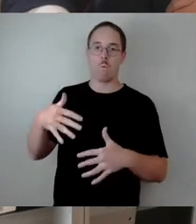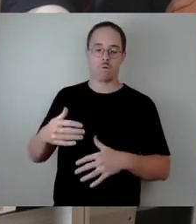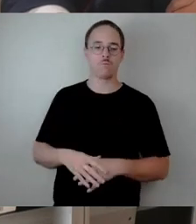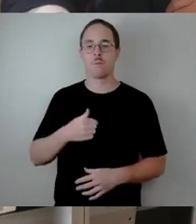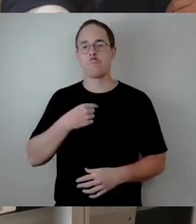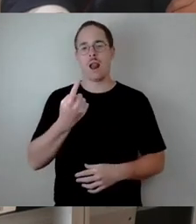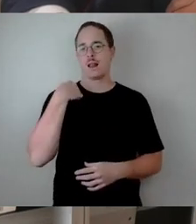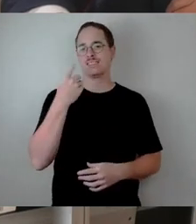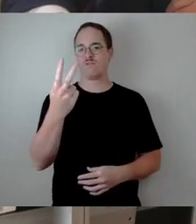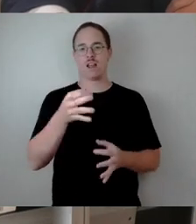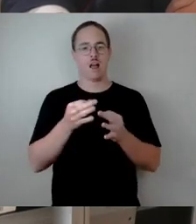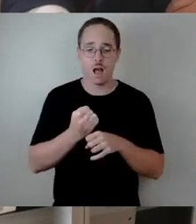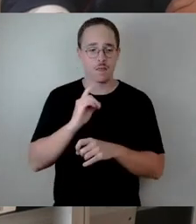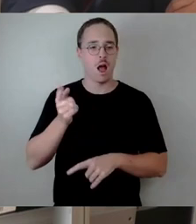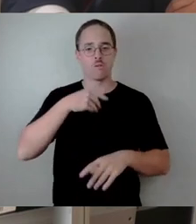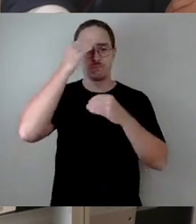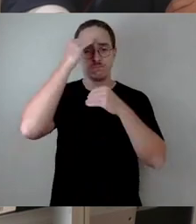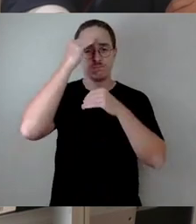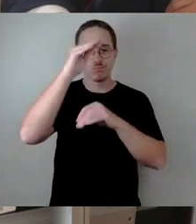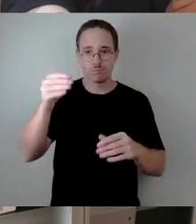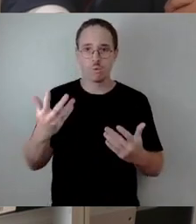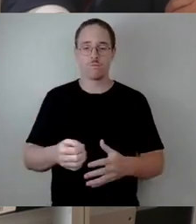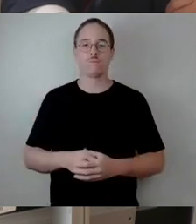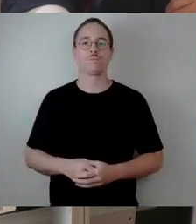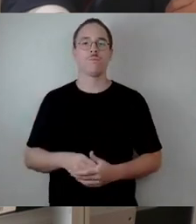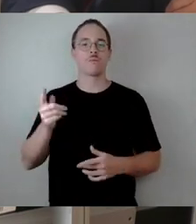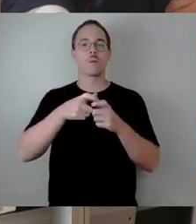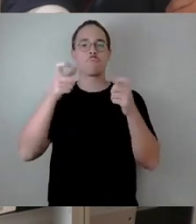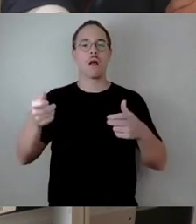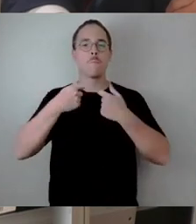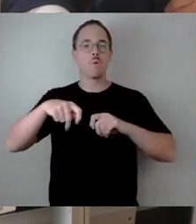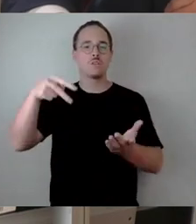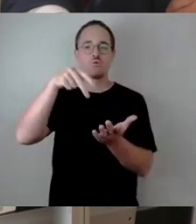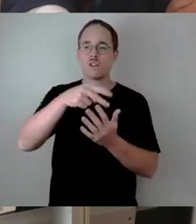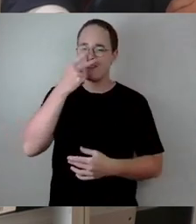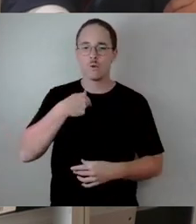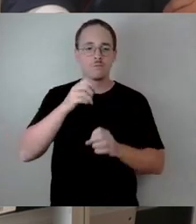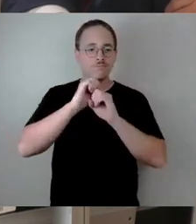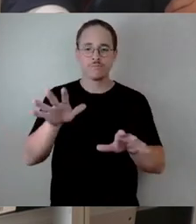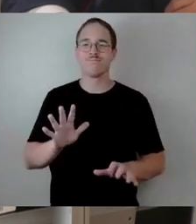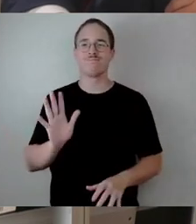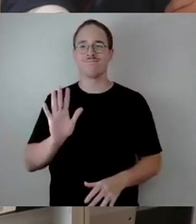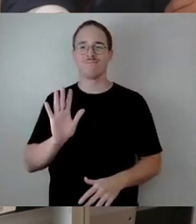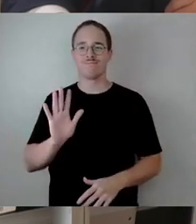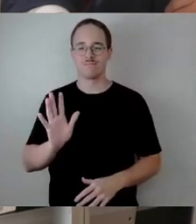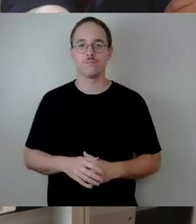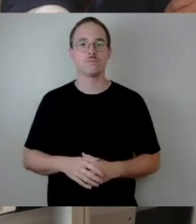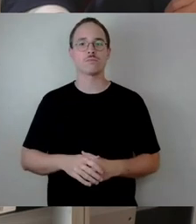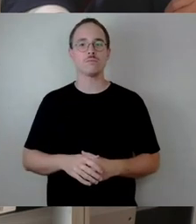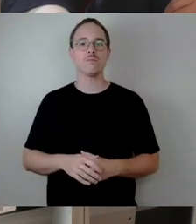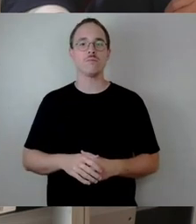holen. Ich werde jetzt nicht auf den baulichen Zustand der Brücke eingehen, sondern dann übergebe ich thematisch an die Frau Prüfer.